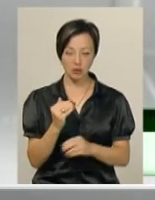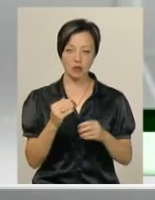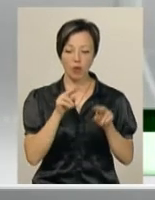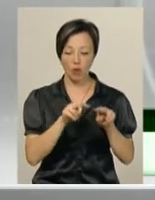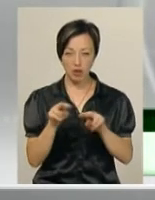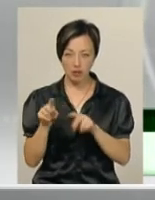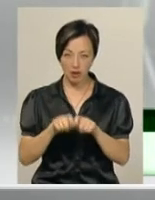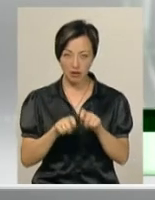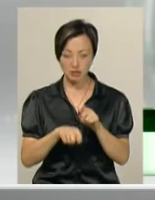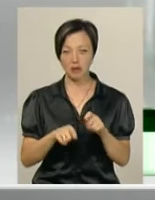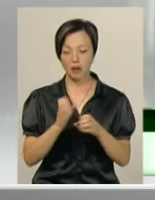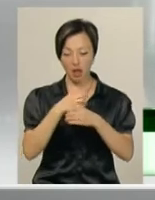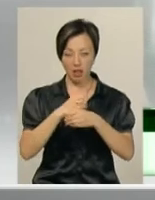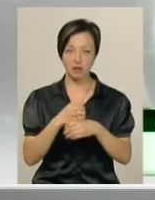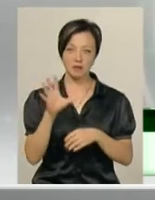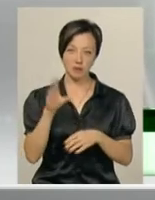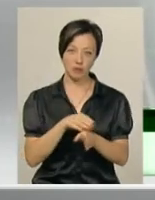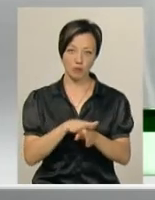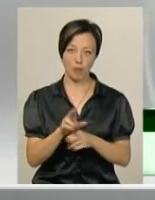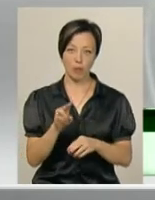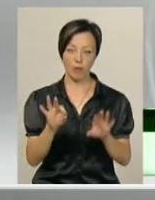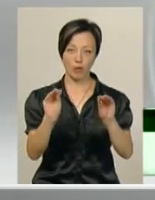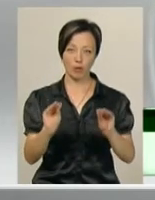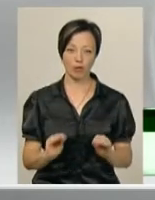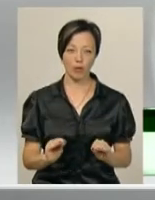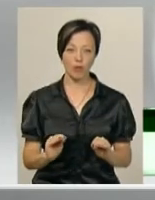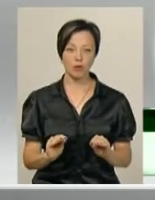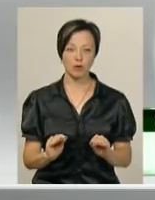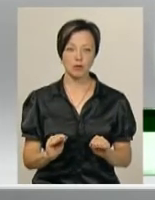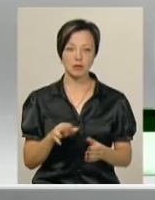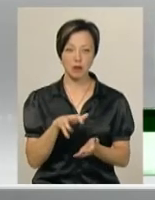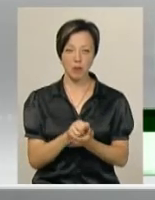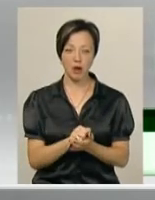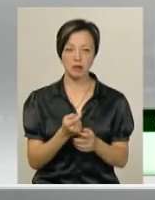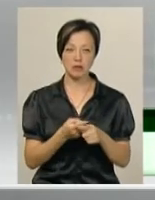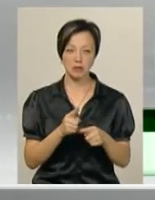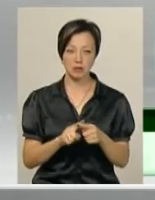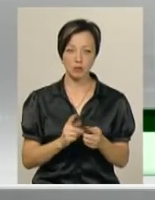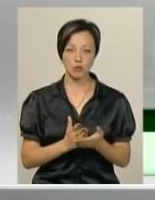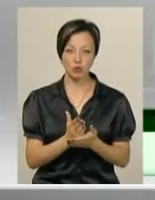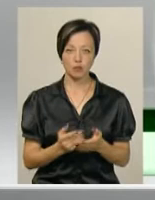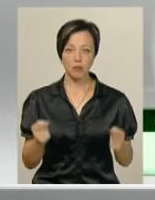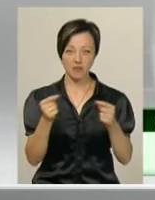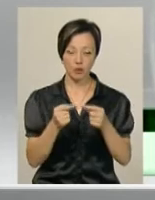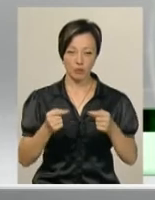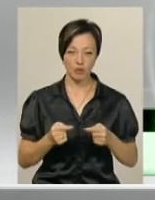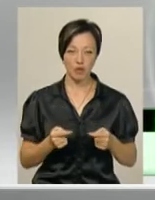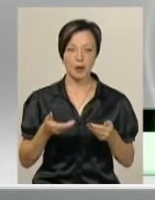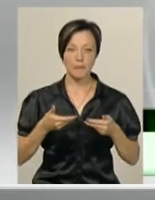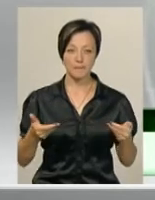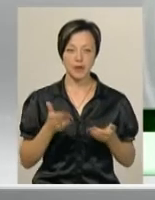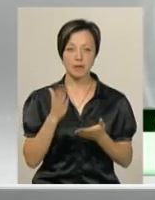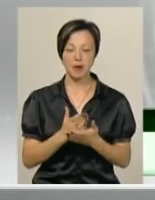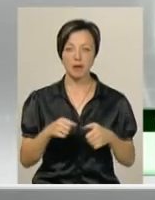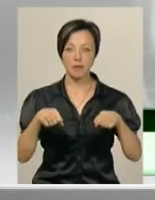оглядається і далі відбувається все по протоколу, займаються цим служба відповідні. Ми маємо